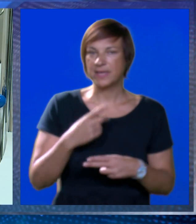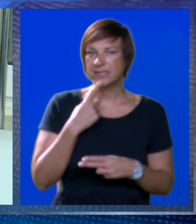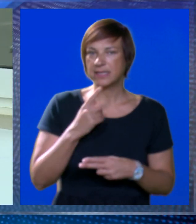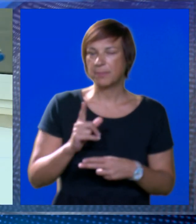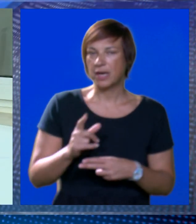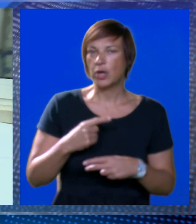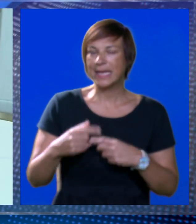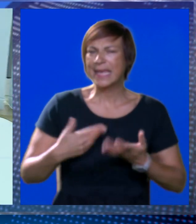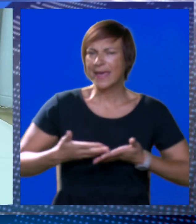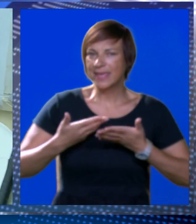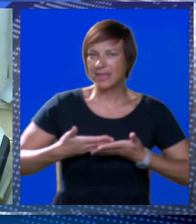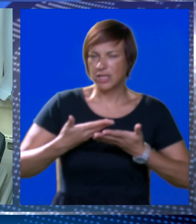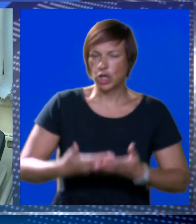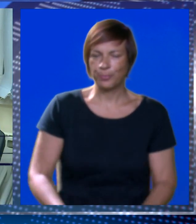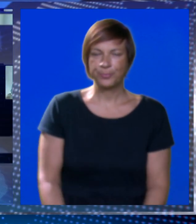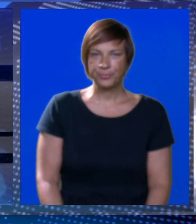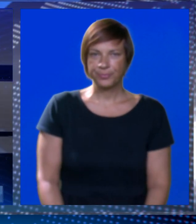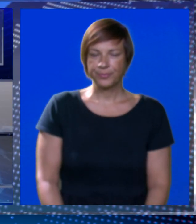pacijente kojima to nije hitno.